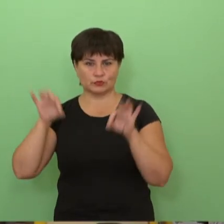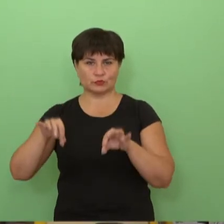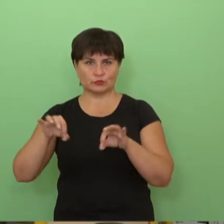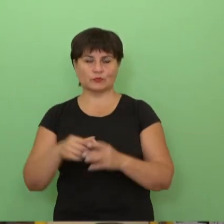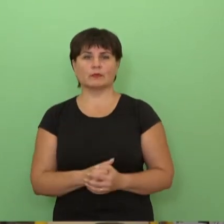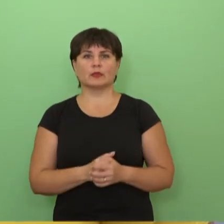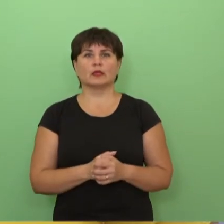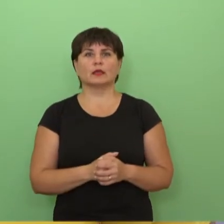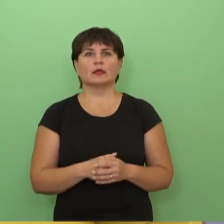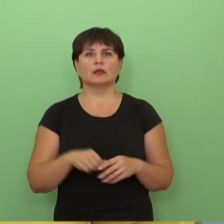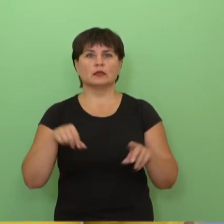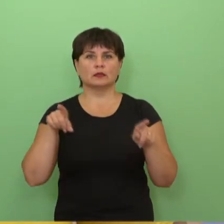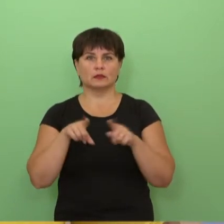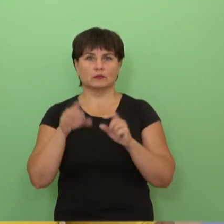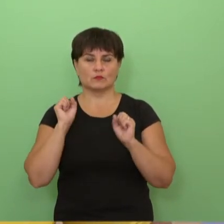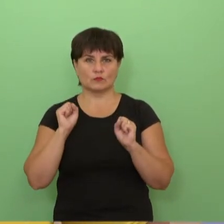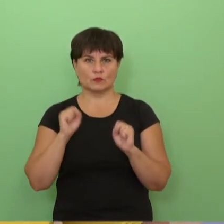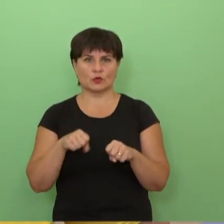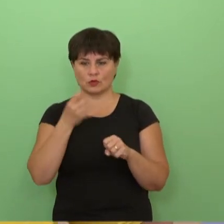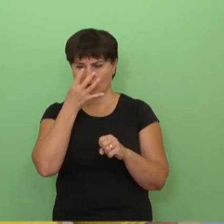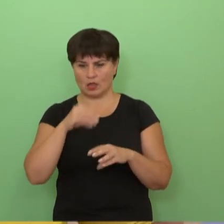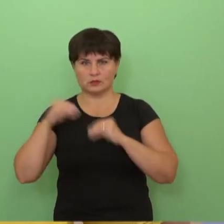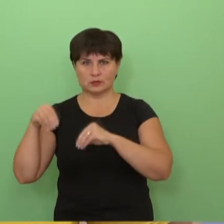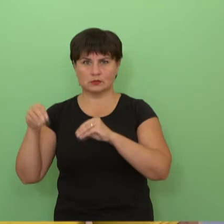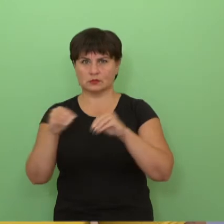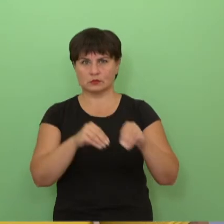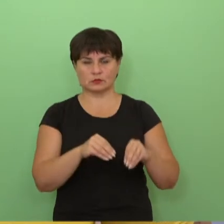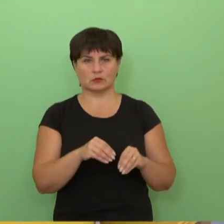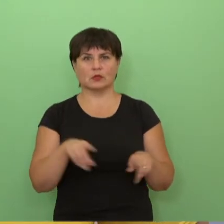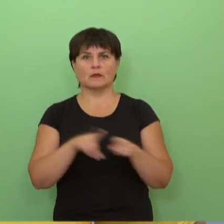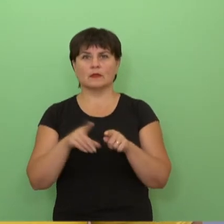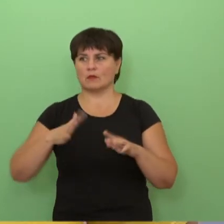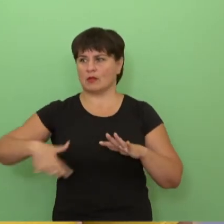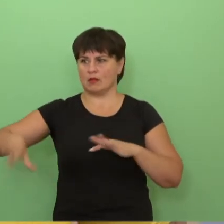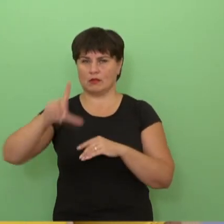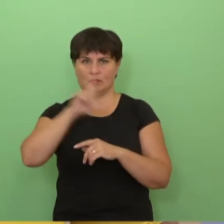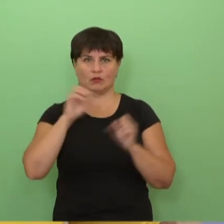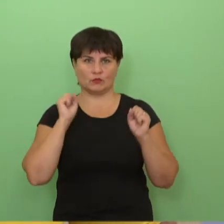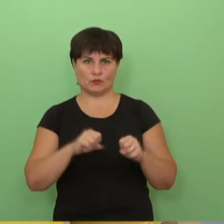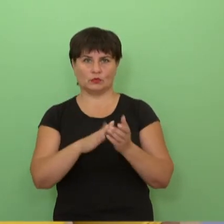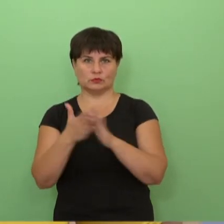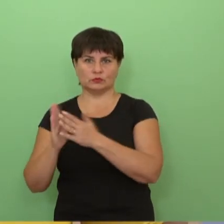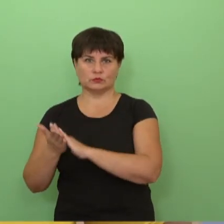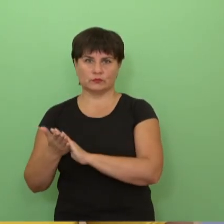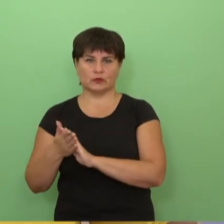aplinkui gėlynus, kur galėjome atsinaujinti taip pat išorės aplinkas ir prie mokyklos tikrai atsirado ir